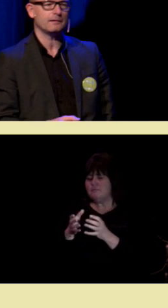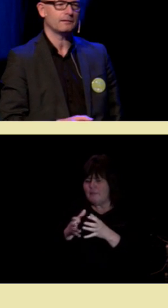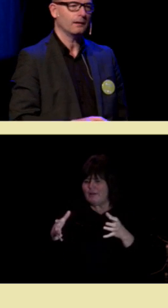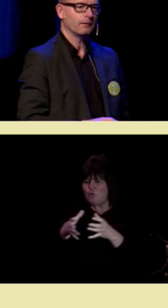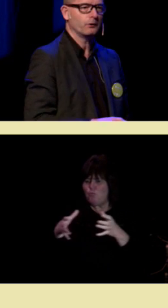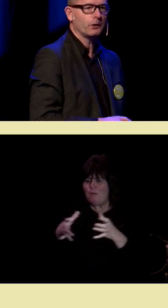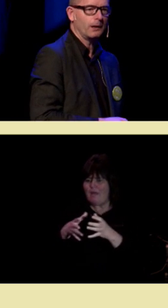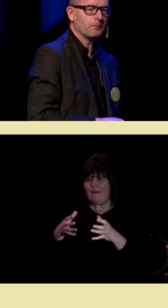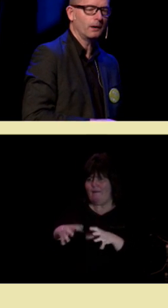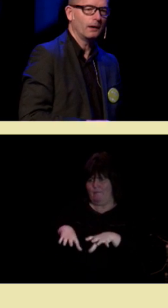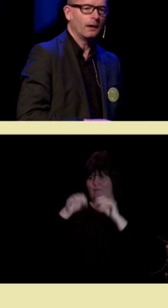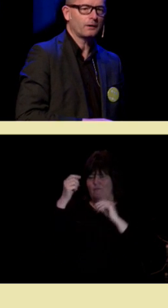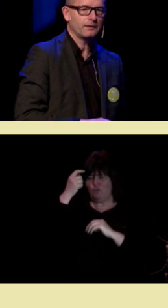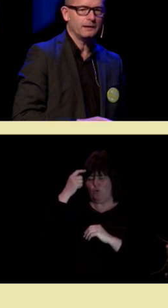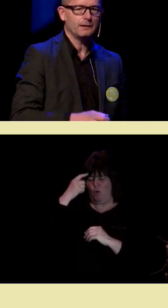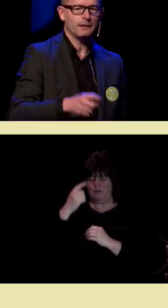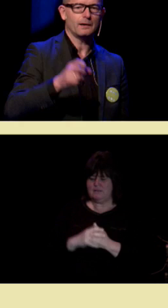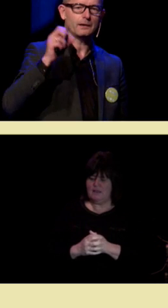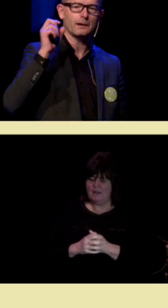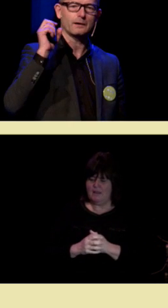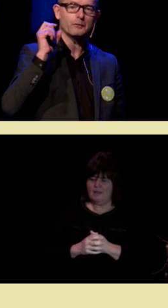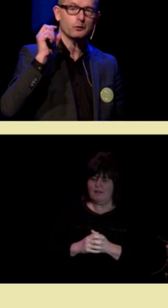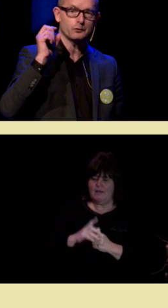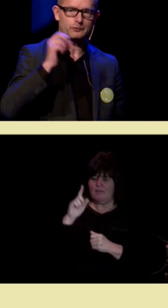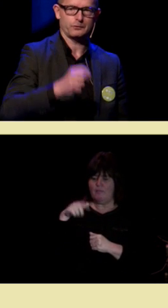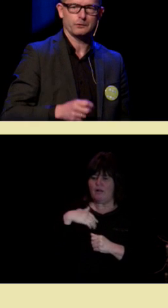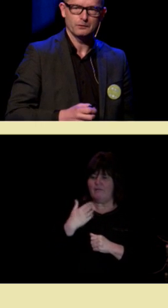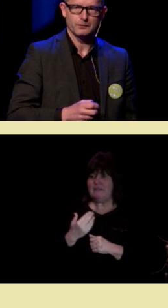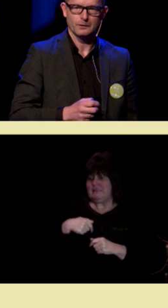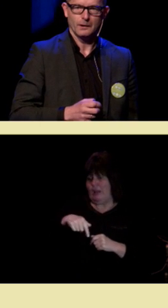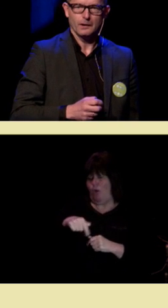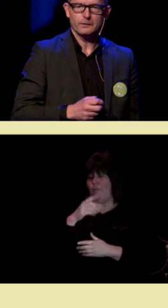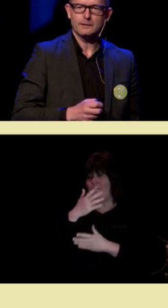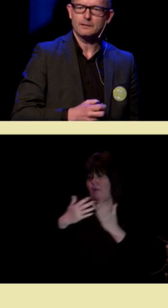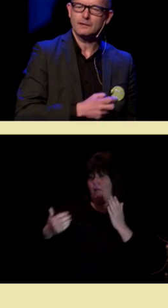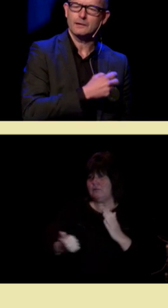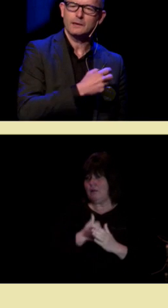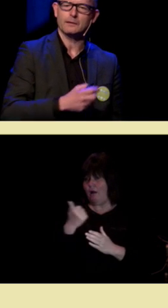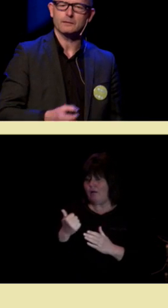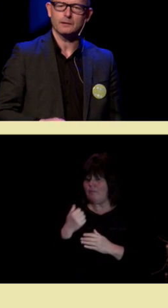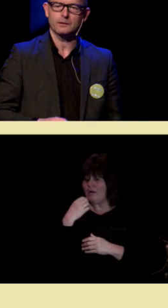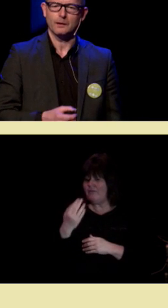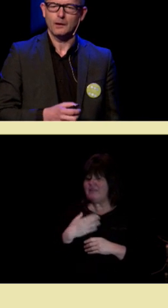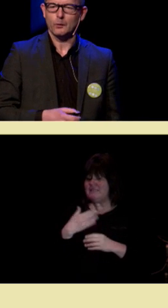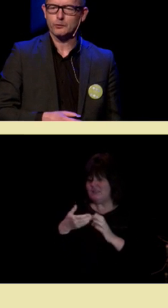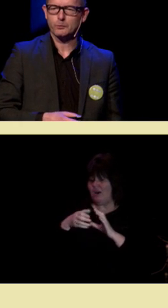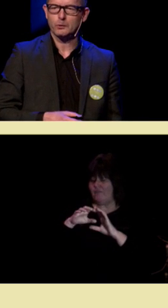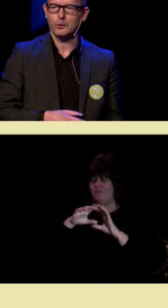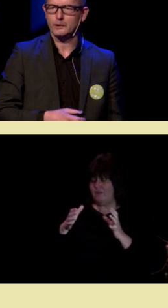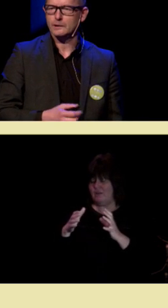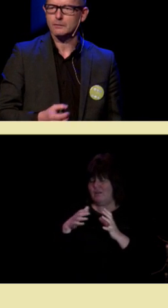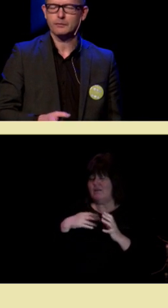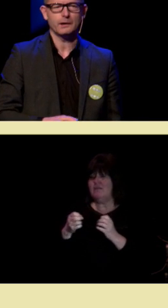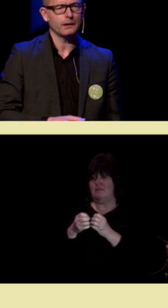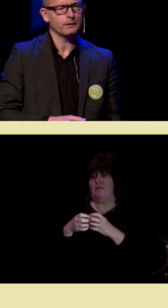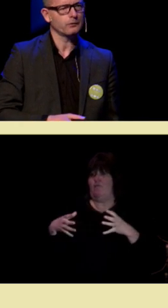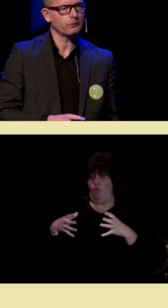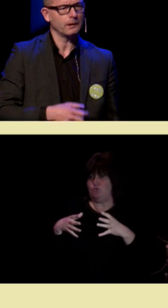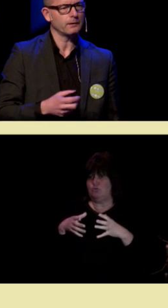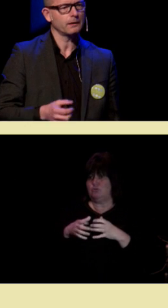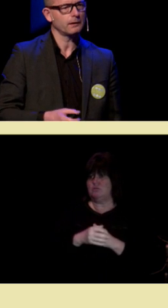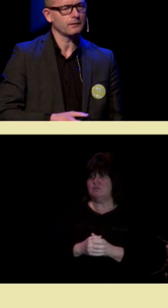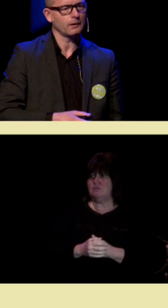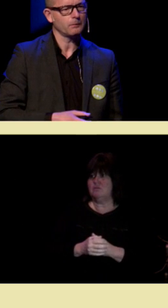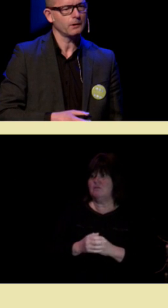vise og gjøre MR at de delene av hjernen har vokst. Dette er senere gjentatt, også på kognitive ferdigheter.